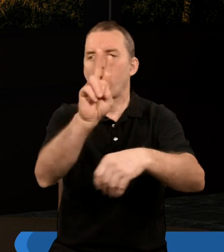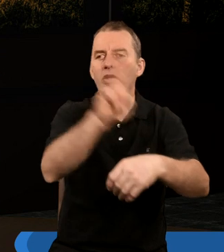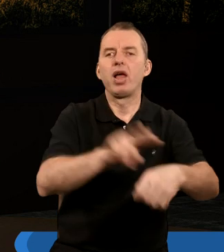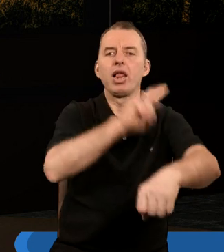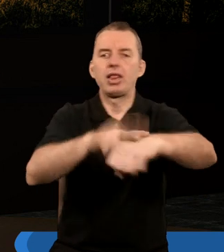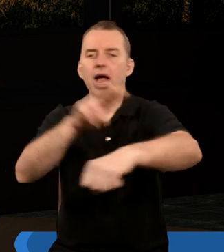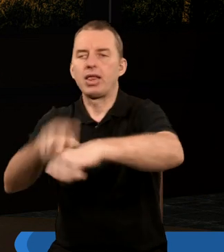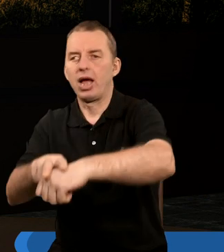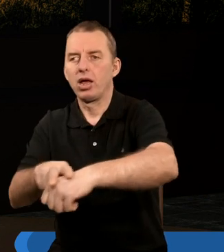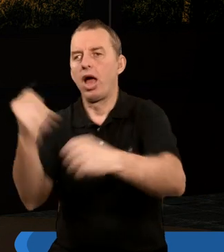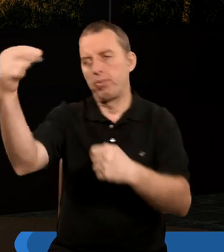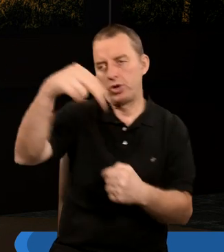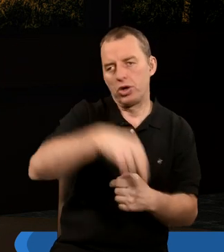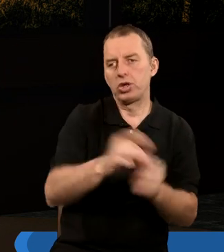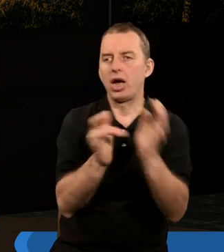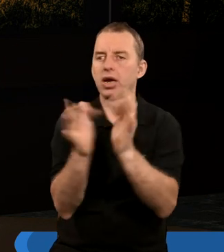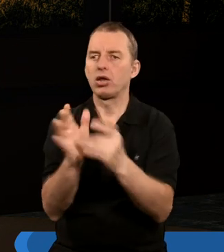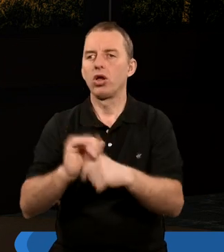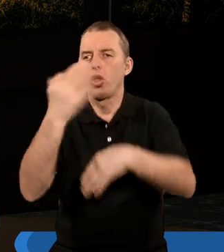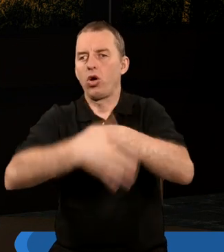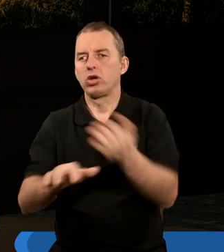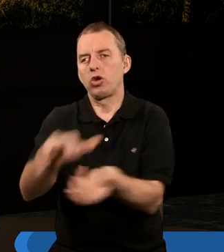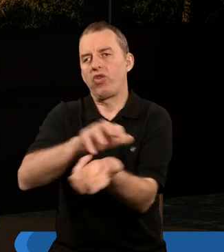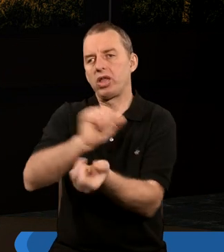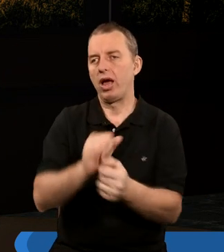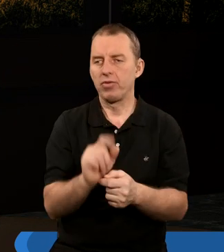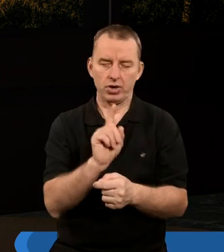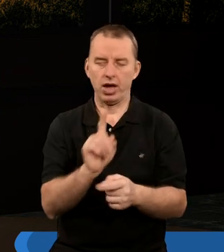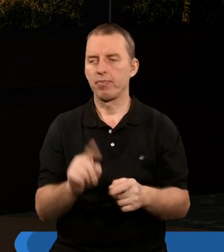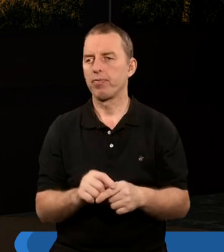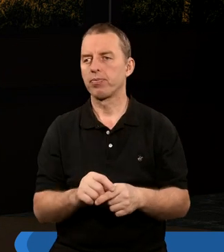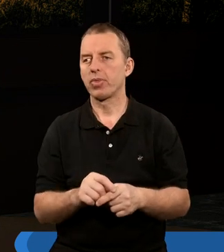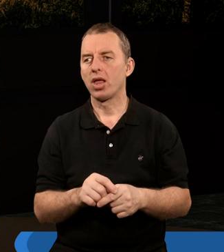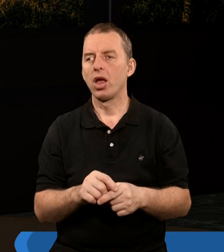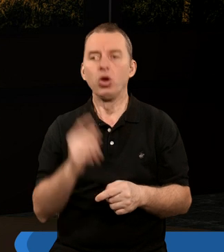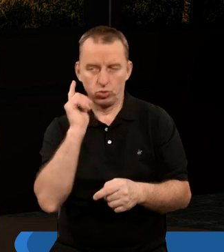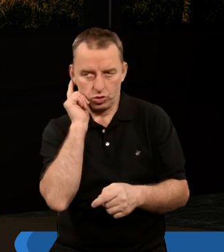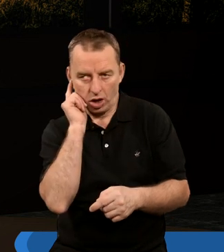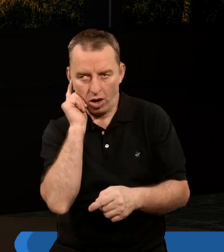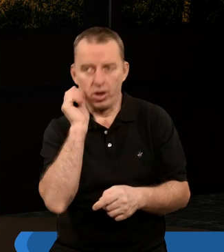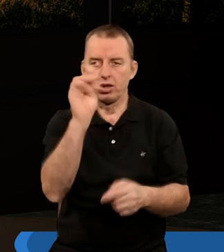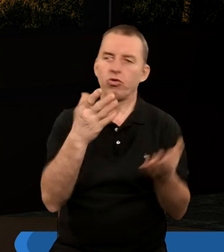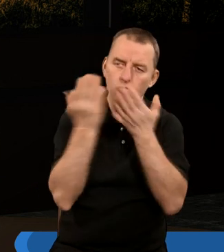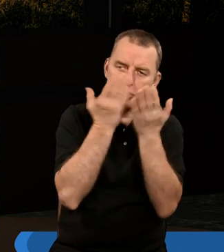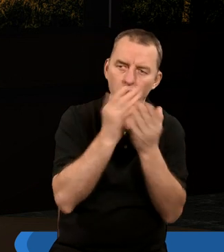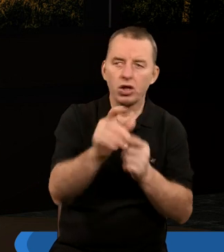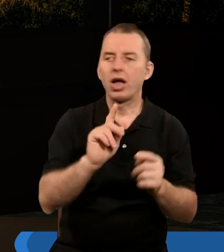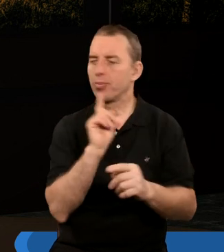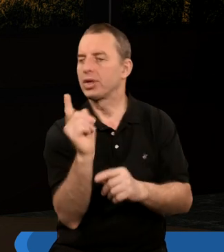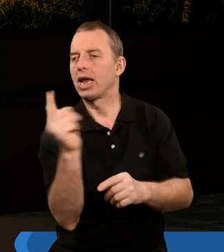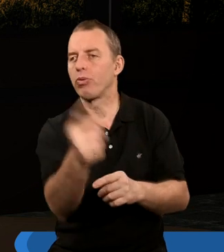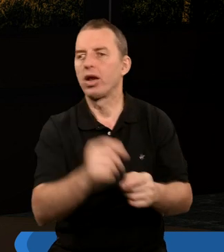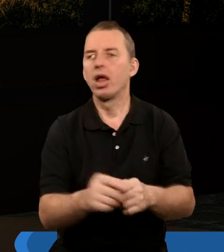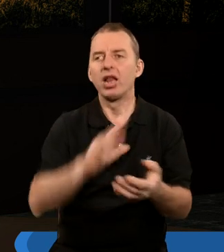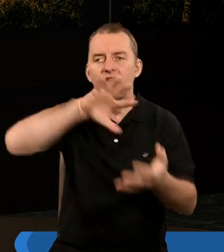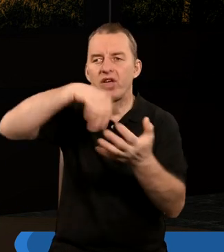daty przyjścia Chrystusa i końca świata. Słyszałem takie i czytałem o takich przesłaniach